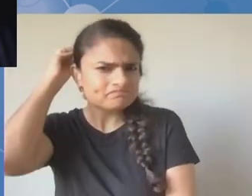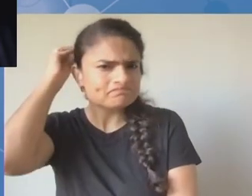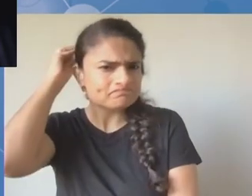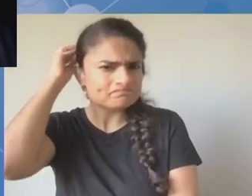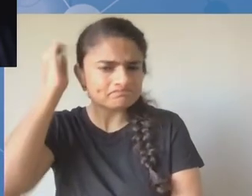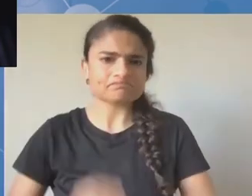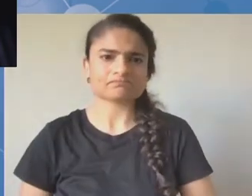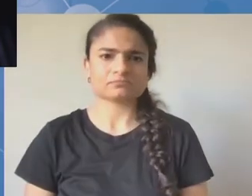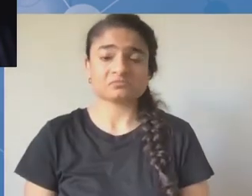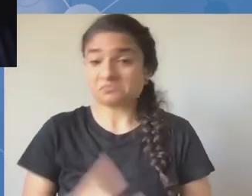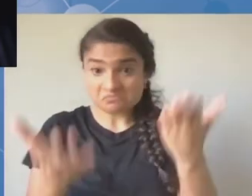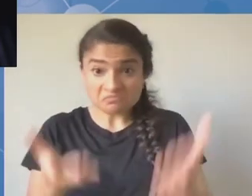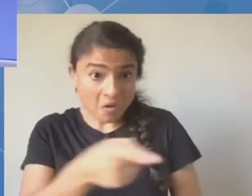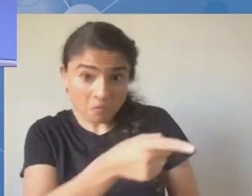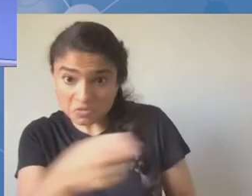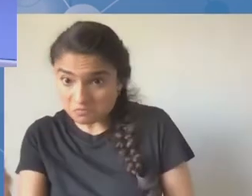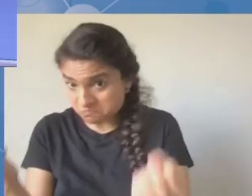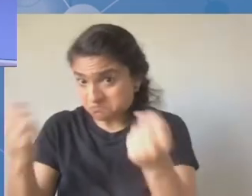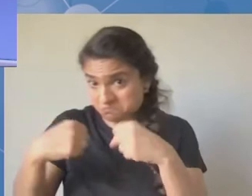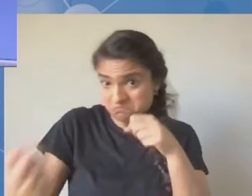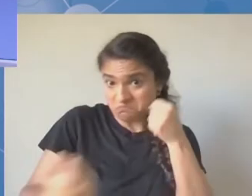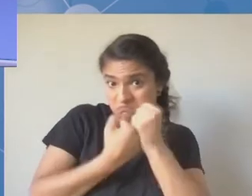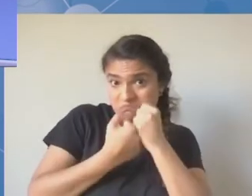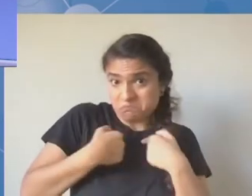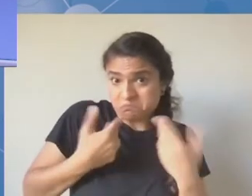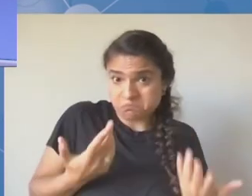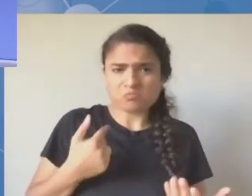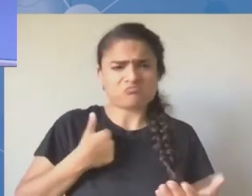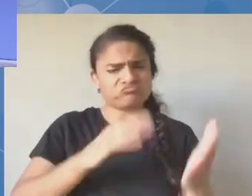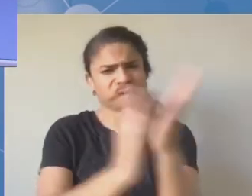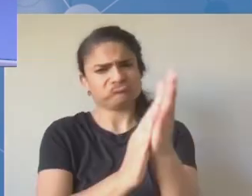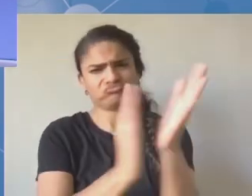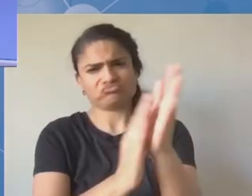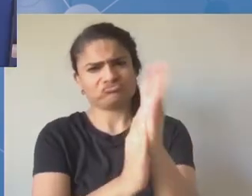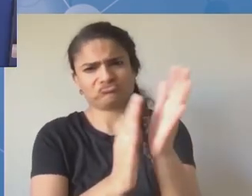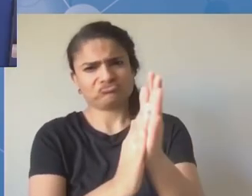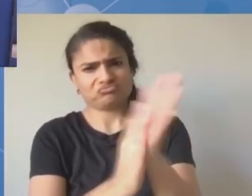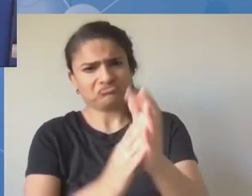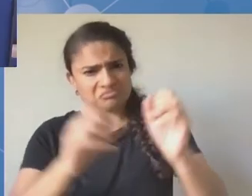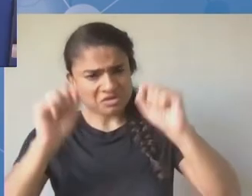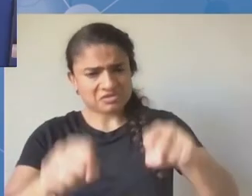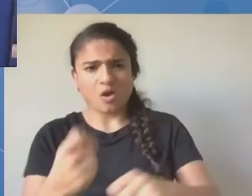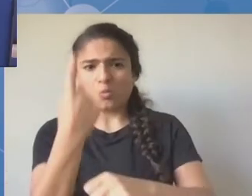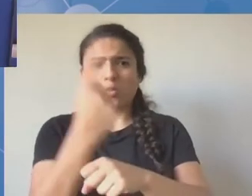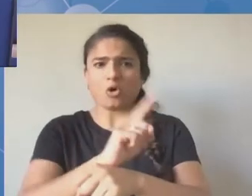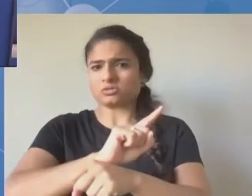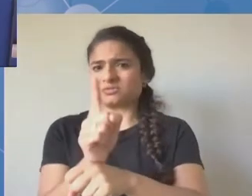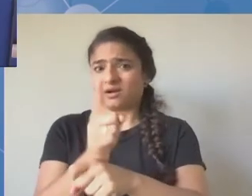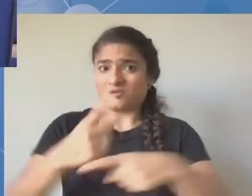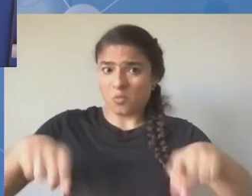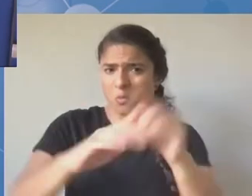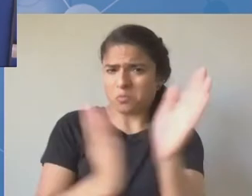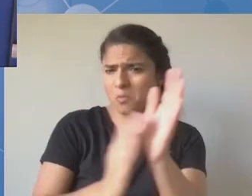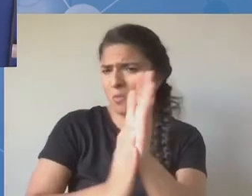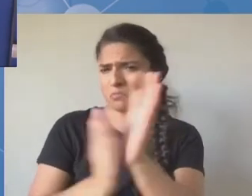świecie. zatem proszę o ogromkie brawa dla członków tych bardzo ważnych gremiów. Naprawdę